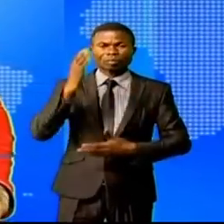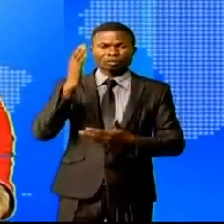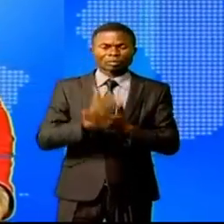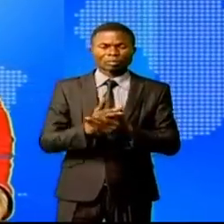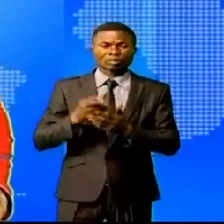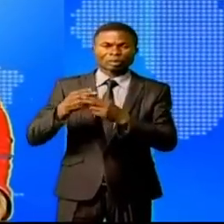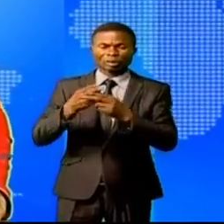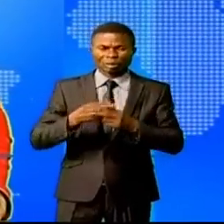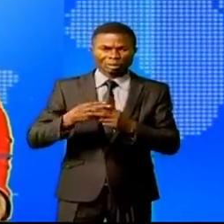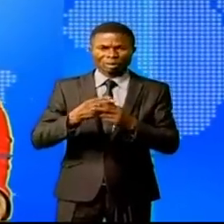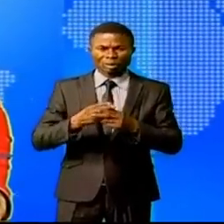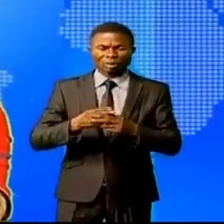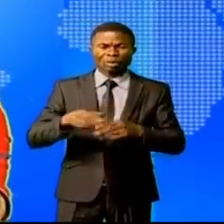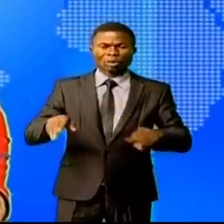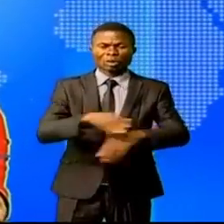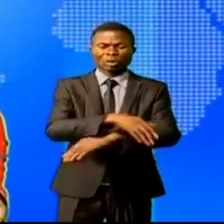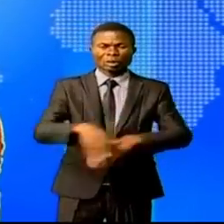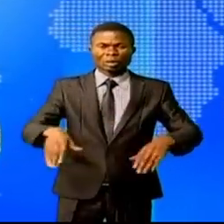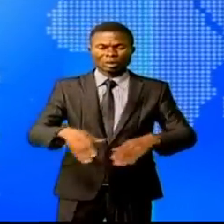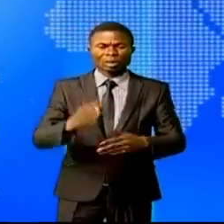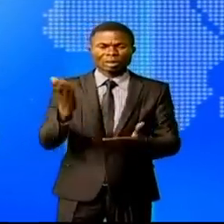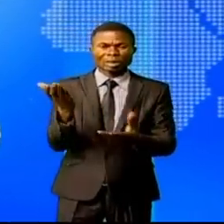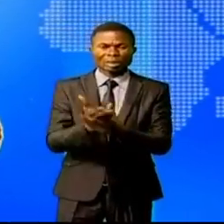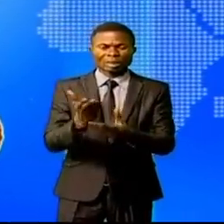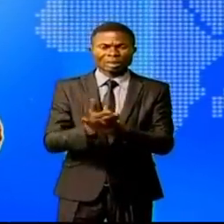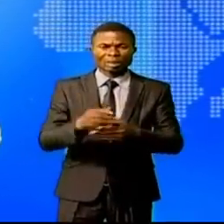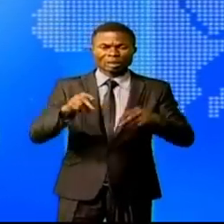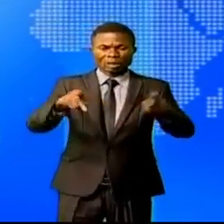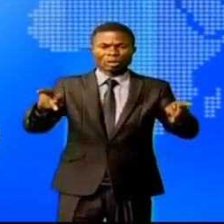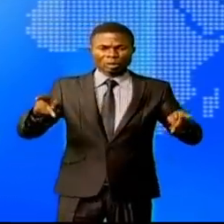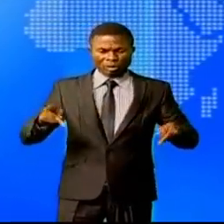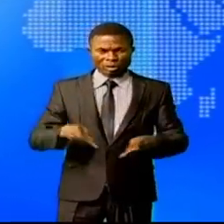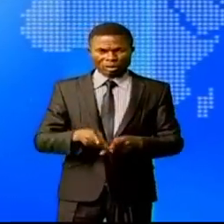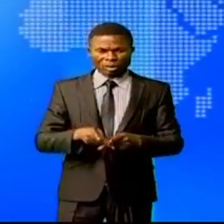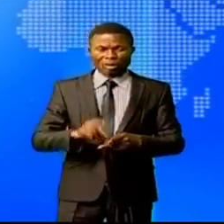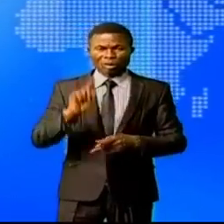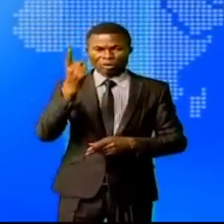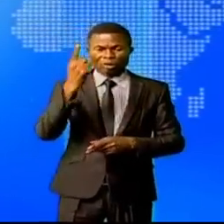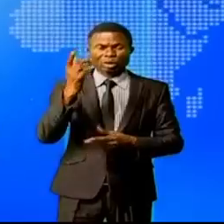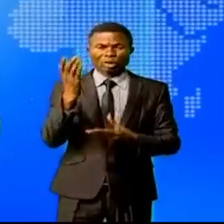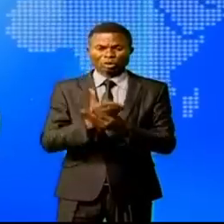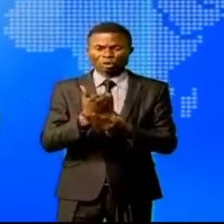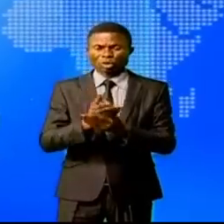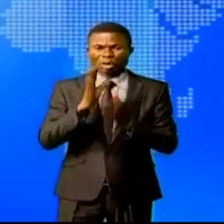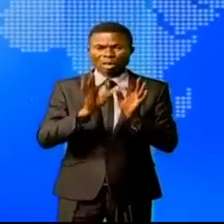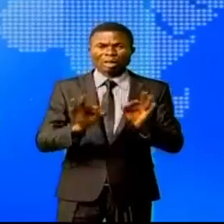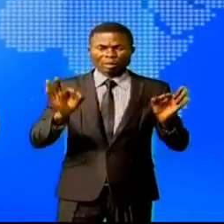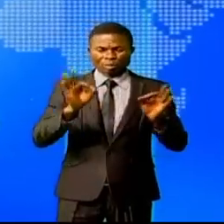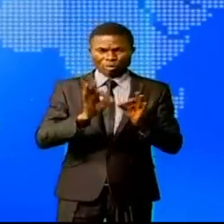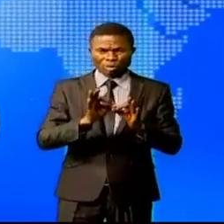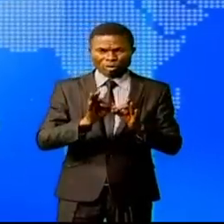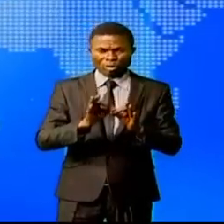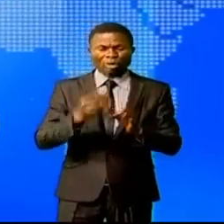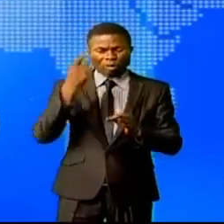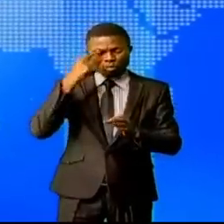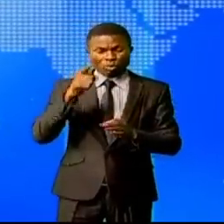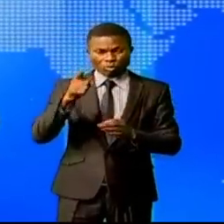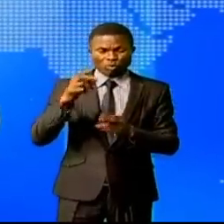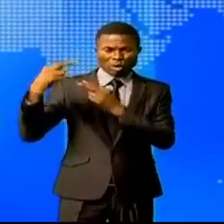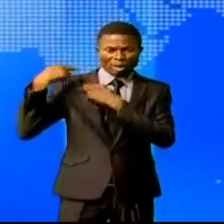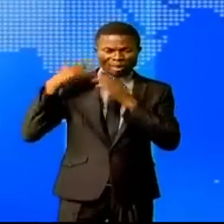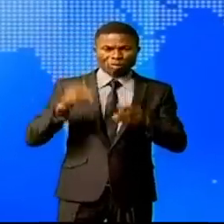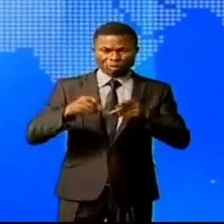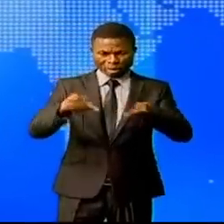'insécurité foncière. Le certificat d'enregistrement reste l'unique document valable pour attester la propriété d'un domaine.